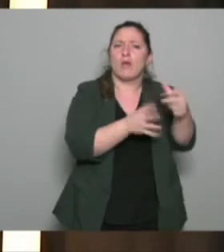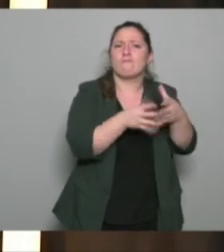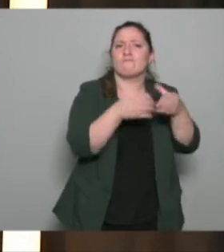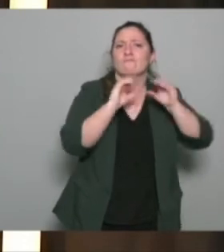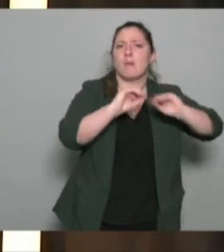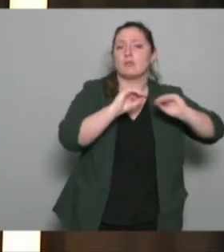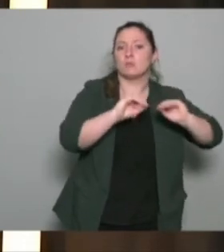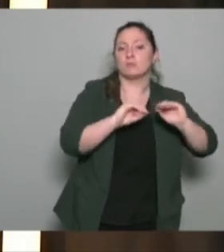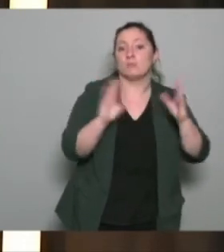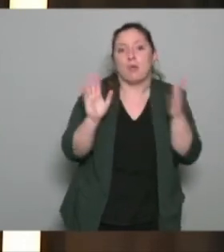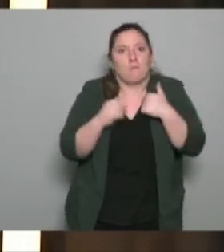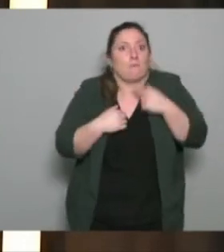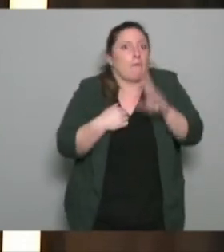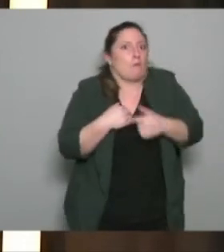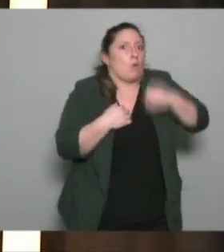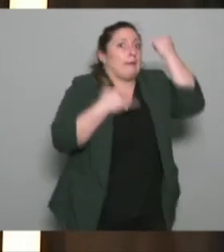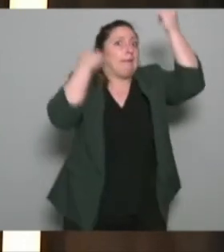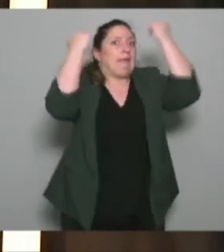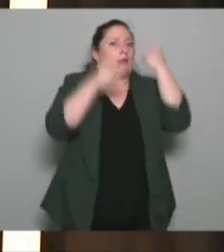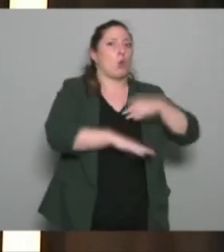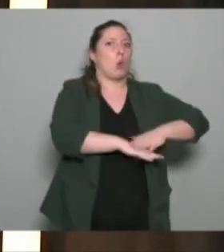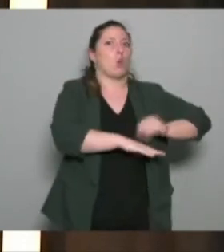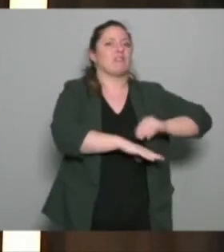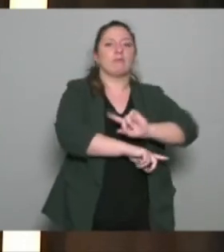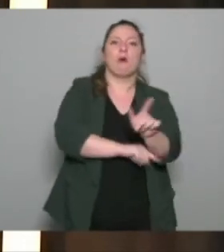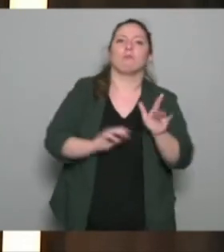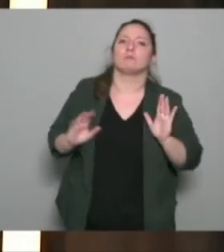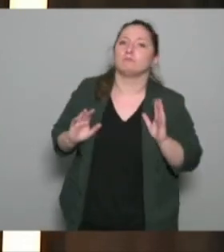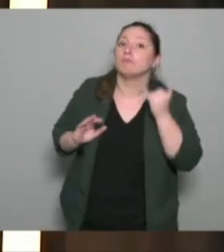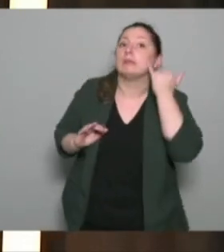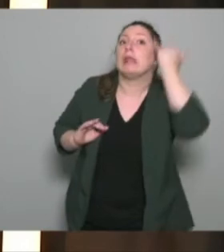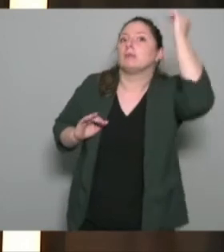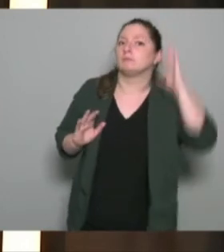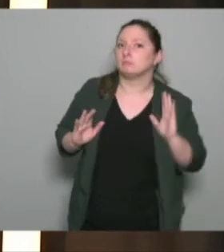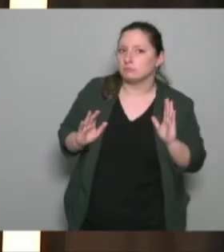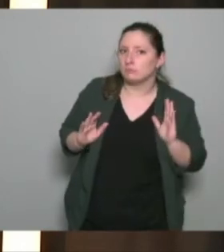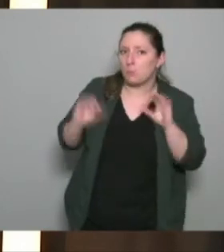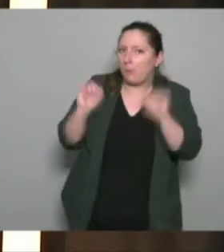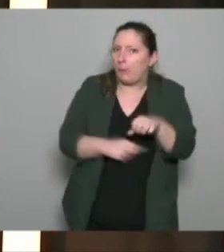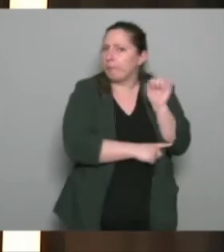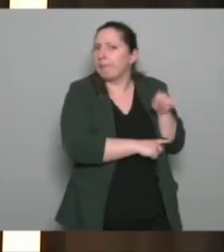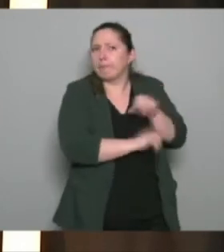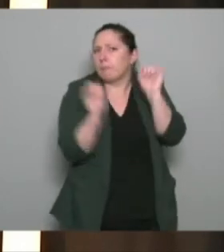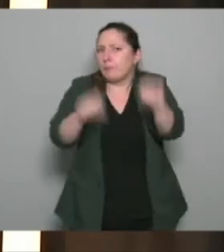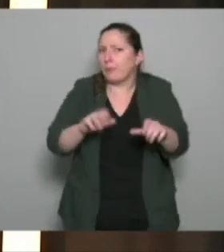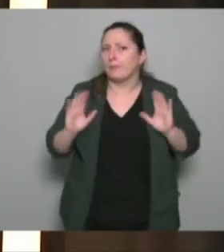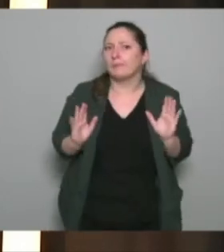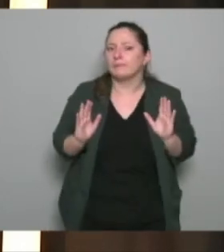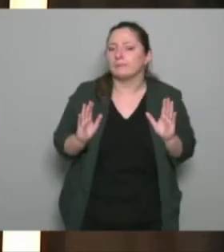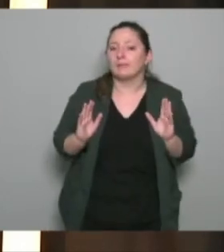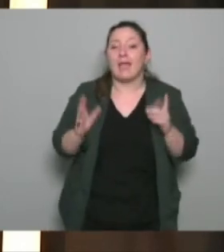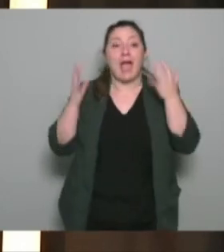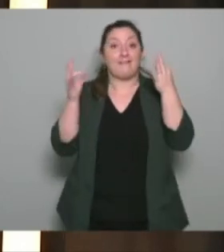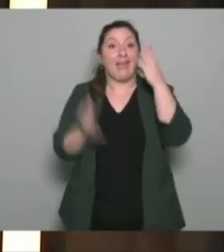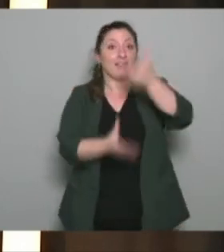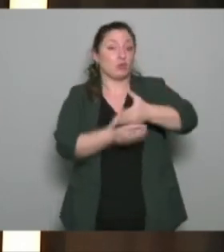éventuellement ce ne sont que des idées pas des suggestions c'est pas pareil au mouvement sportif dans l'intervention sociale parce qu'on